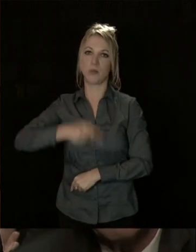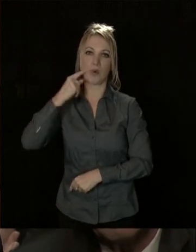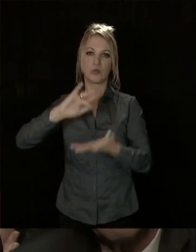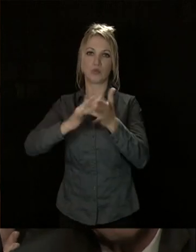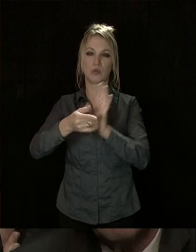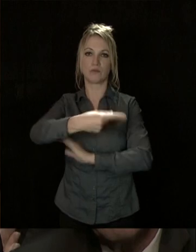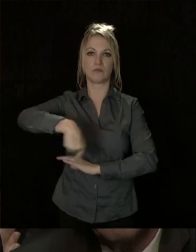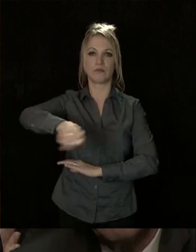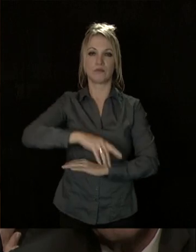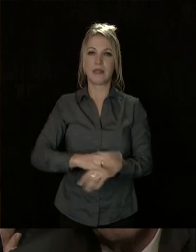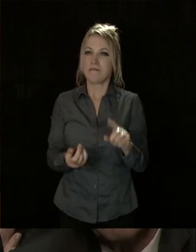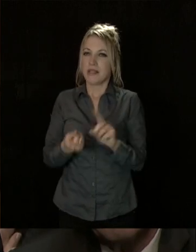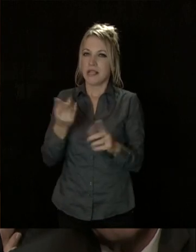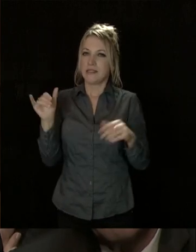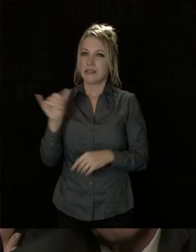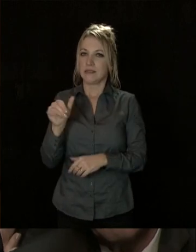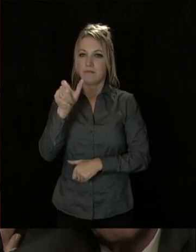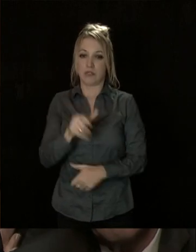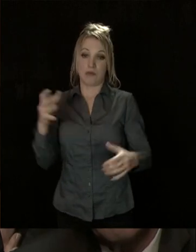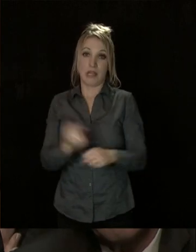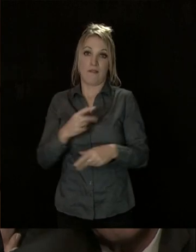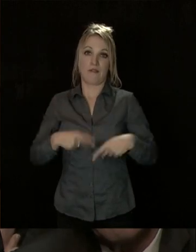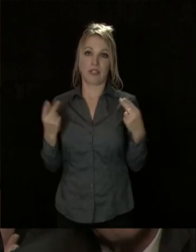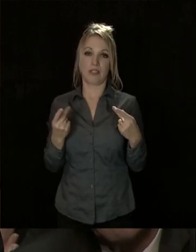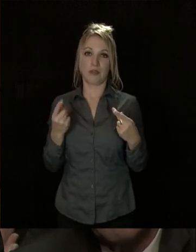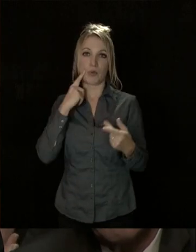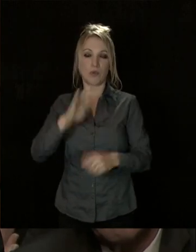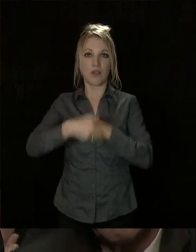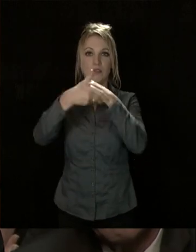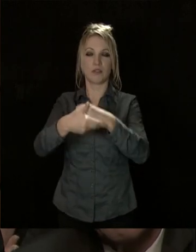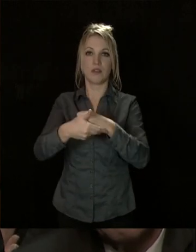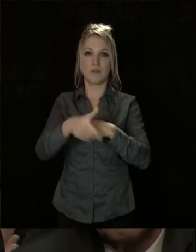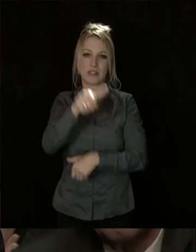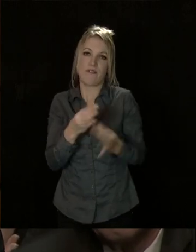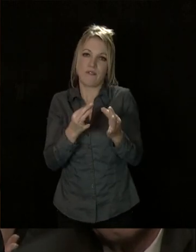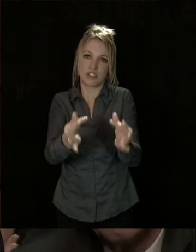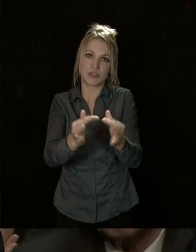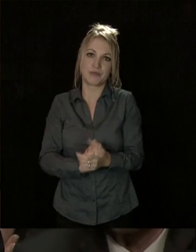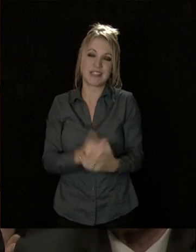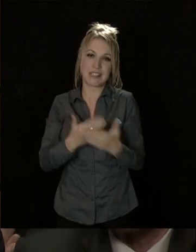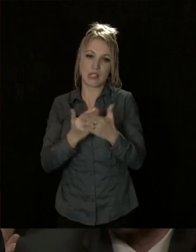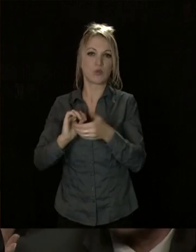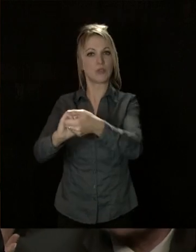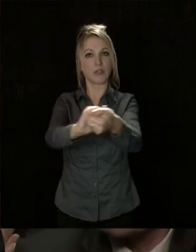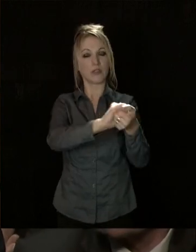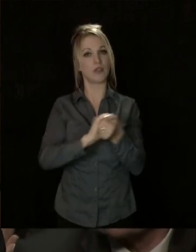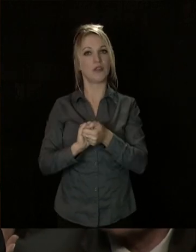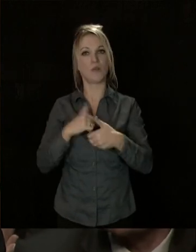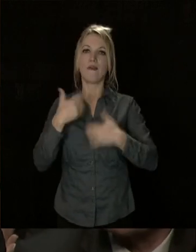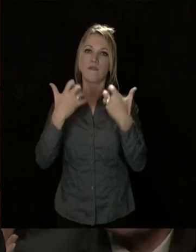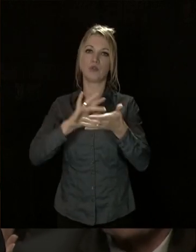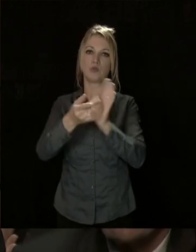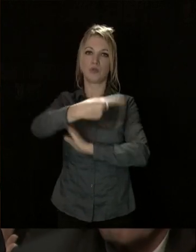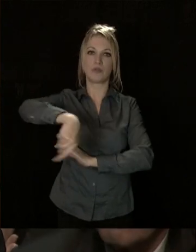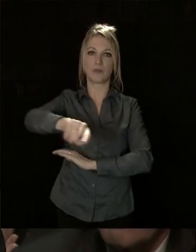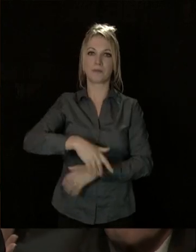tous et en particulier aux gagnants de la vie pour soutenir les plus fragiles. C'est cela la solidarité, c'est ce que je vous souhaite à